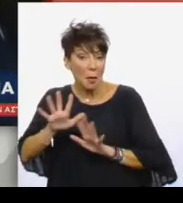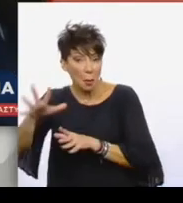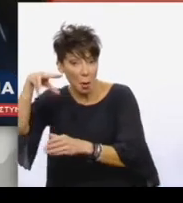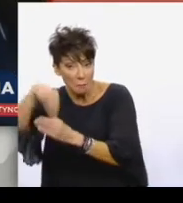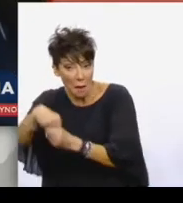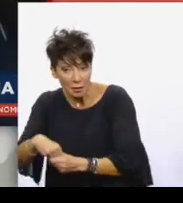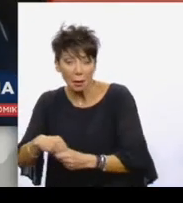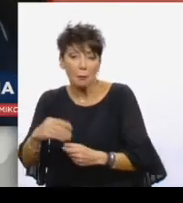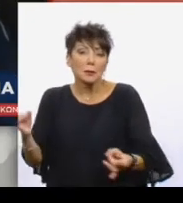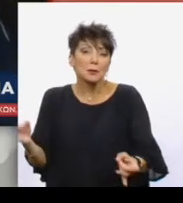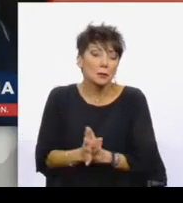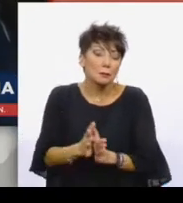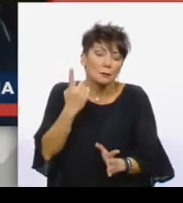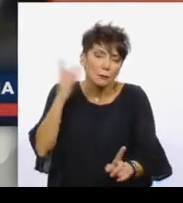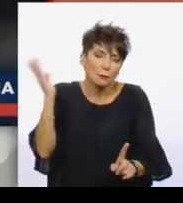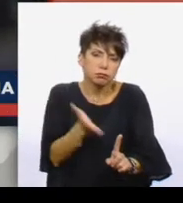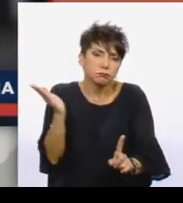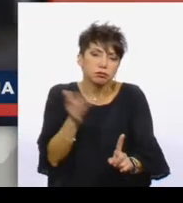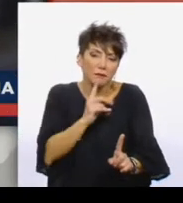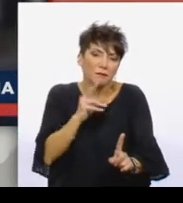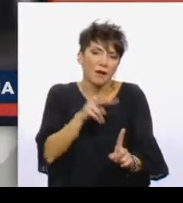αν ήταν κάποια άλλη τυχεία κοπέλα, ήταν μια κοπέλα που χτυπάγανε εδώ.